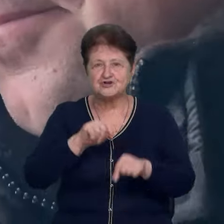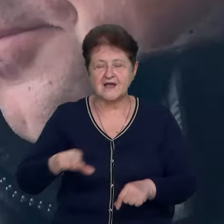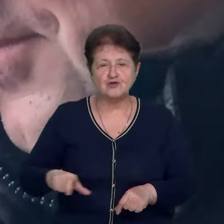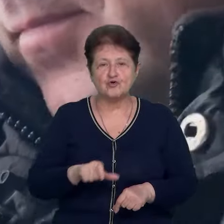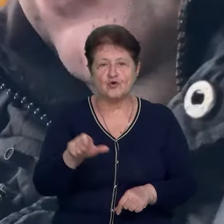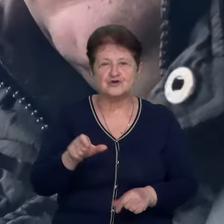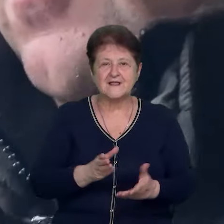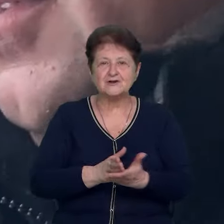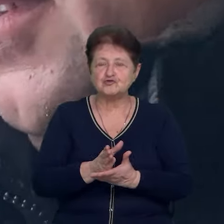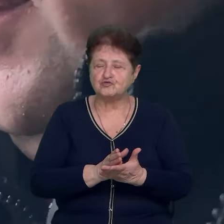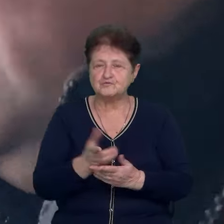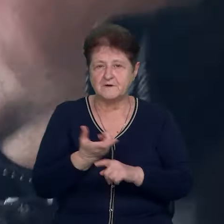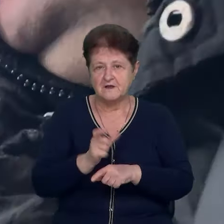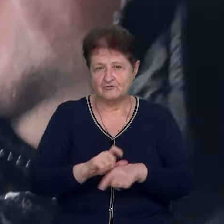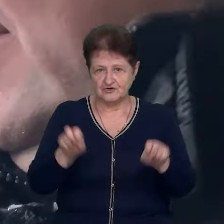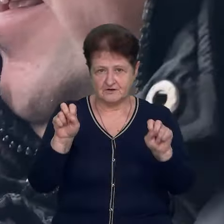Небезпечно.